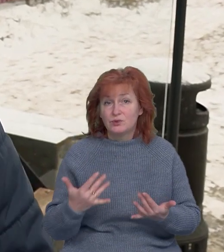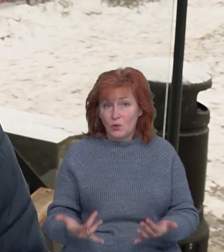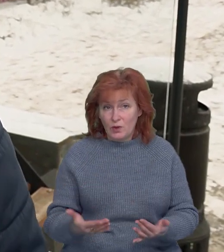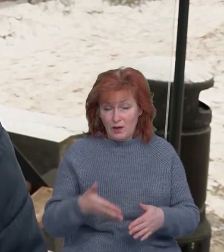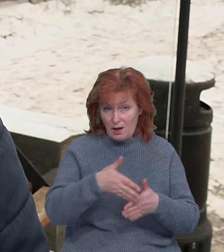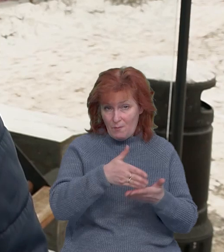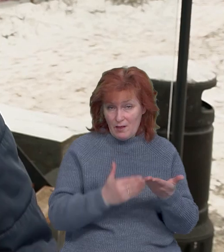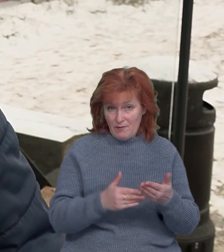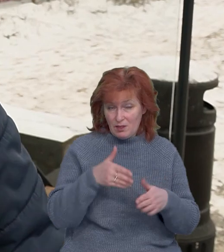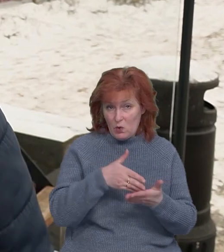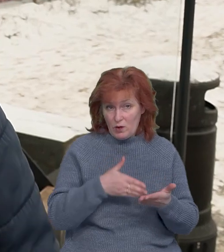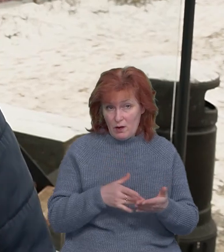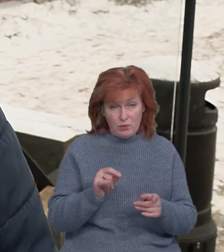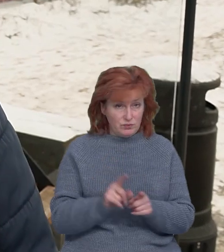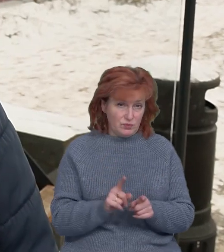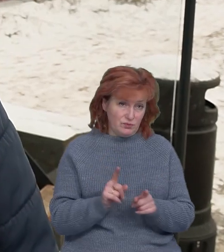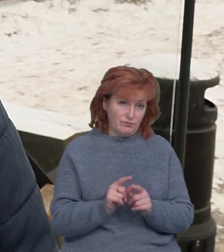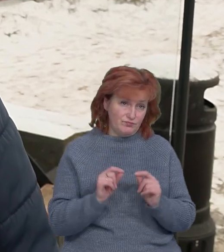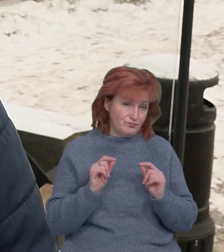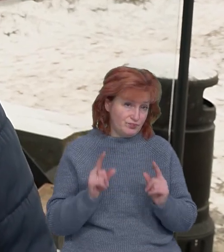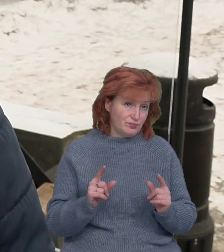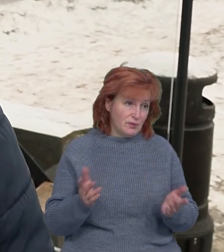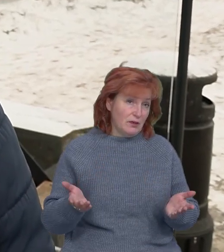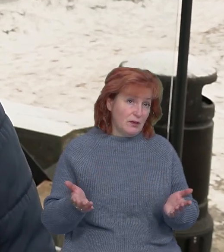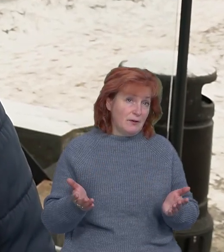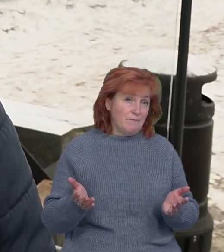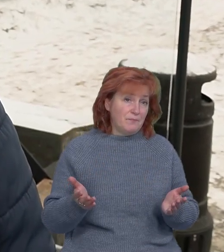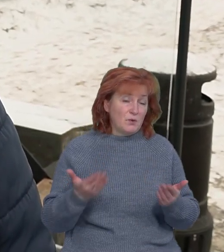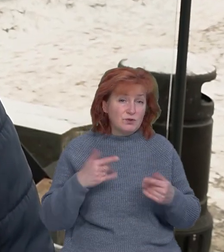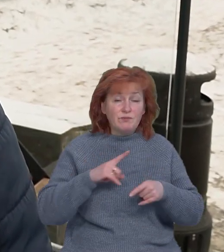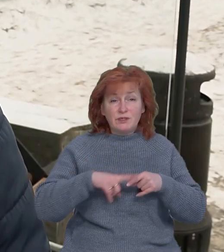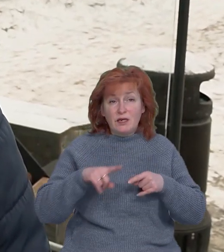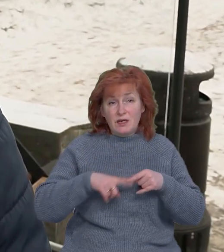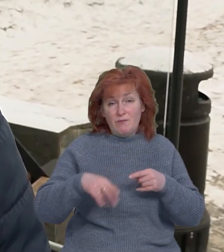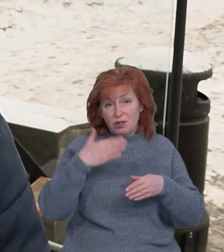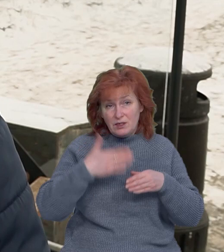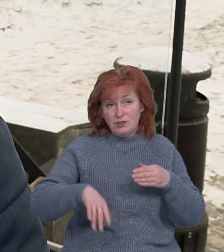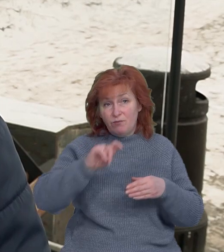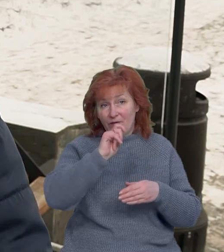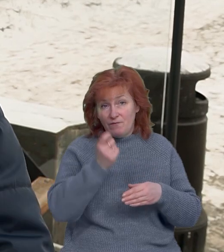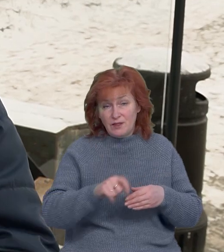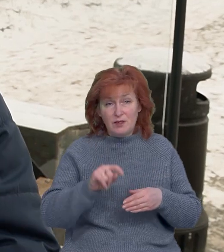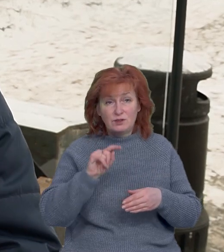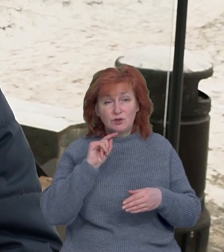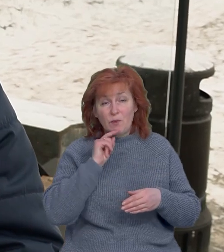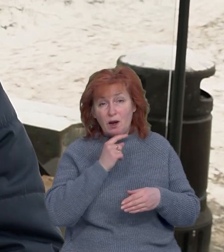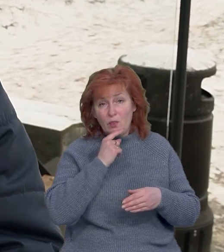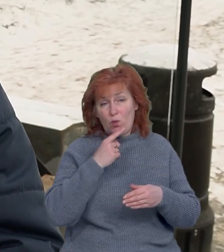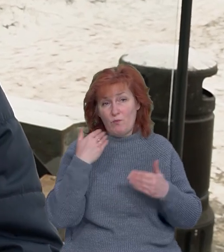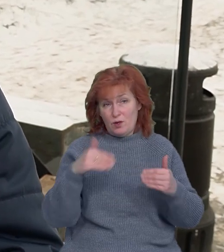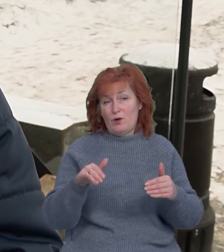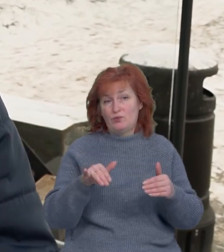половинка. Але все одно. Уже хай би скінчилася війна, економіка пішла на підйом,